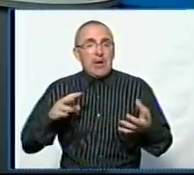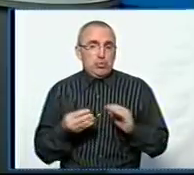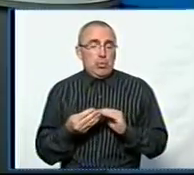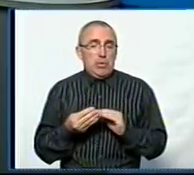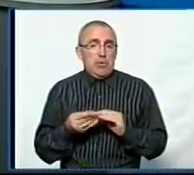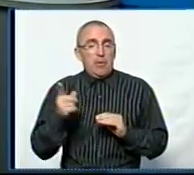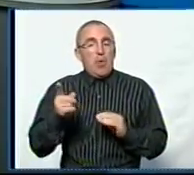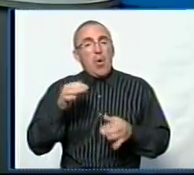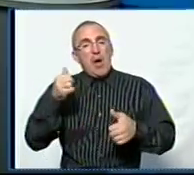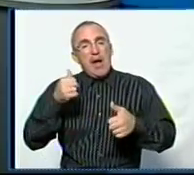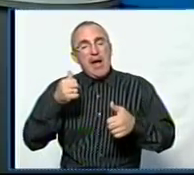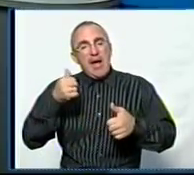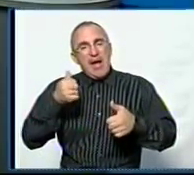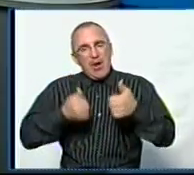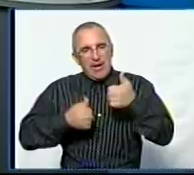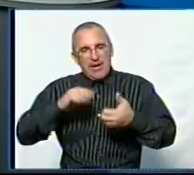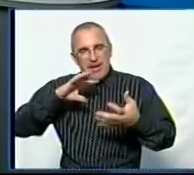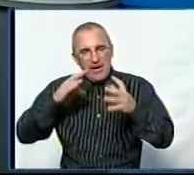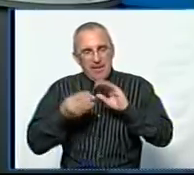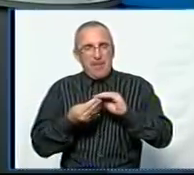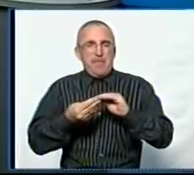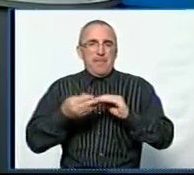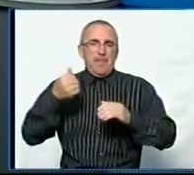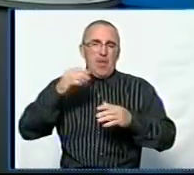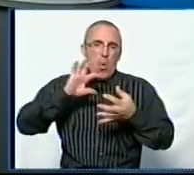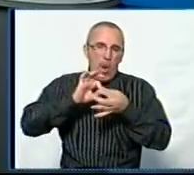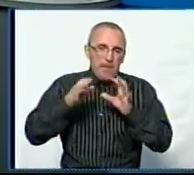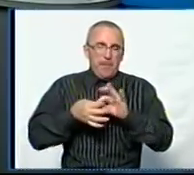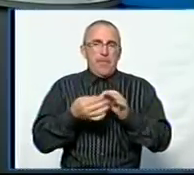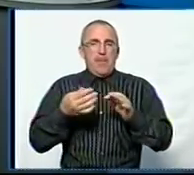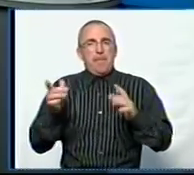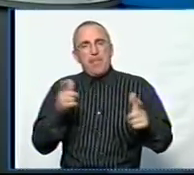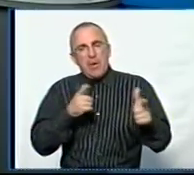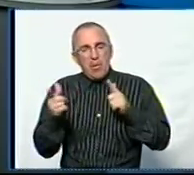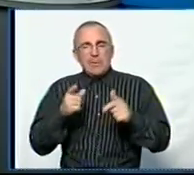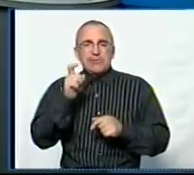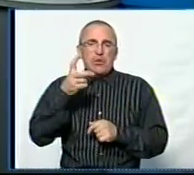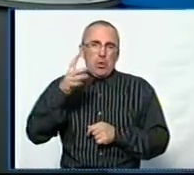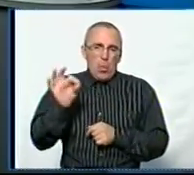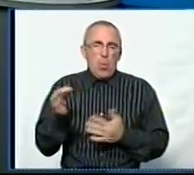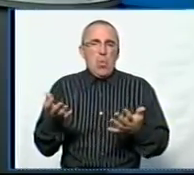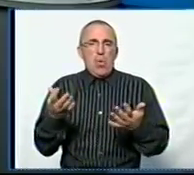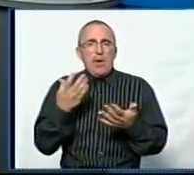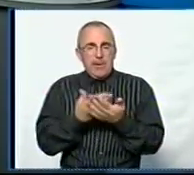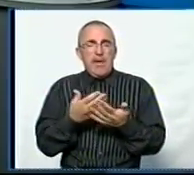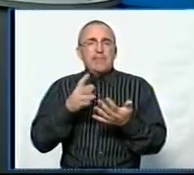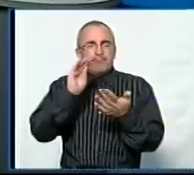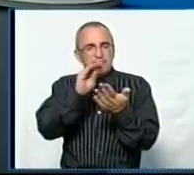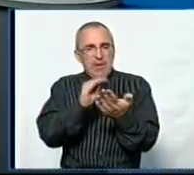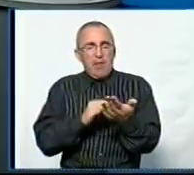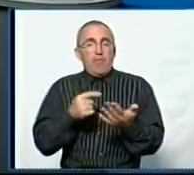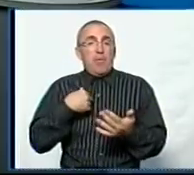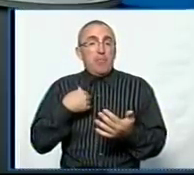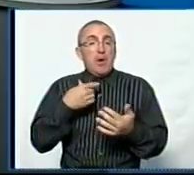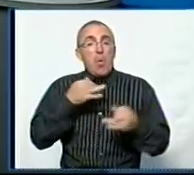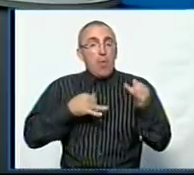Результат в Олімпіадах, в Малій Академії Наук, результат в підготовці і результатах ЗНО, є ця складова. Крім того, ми